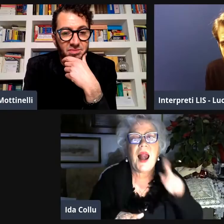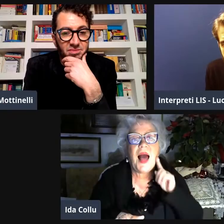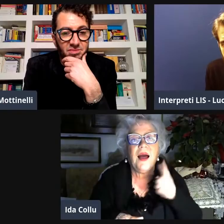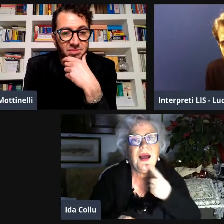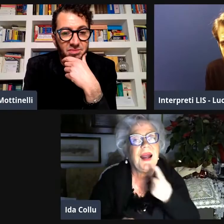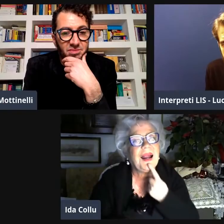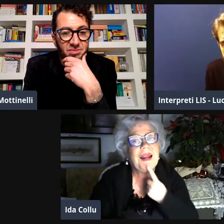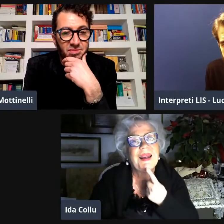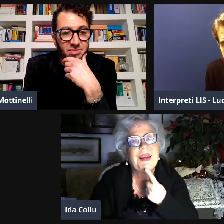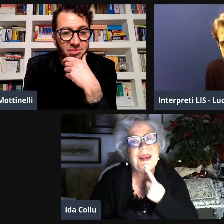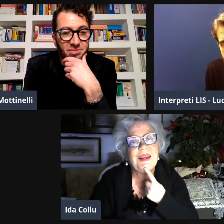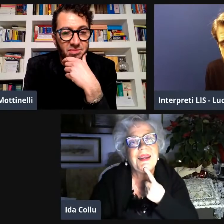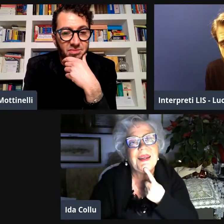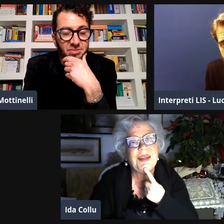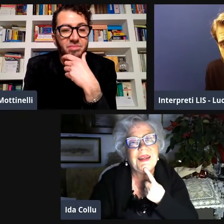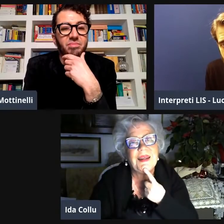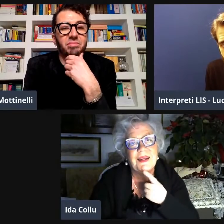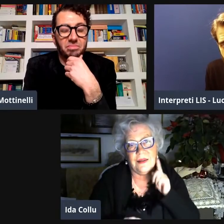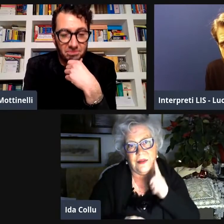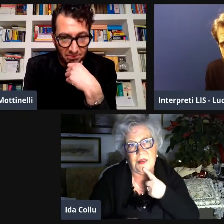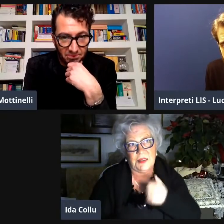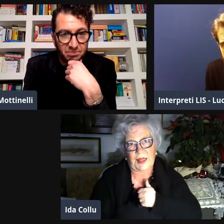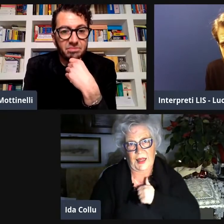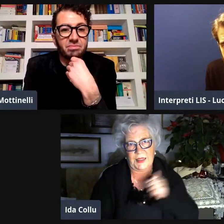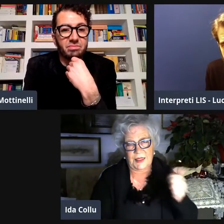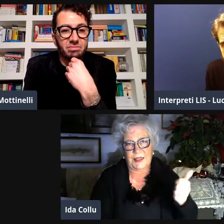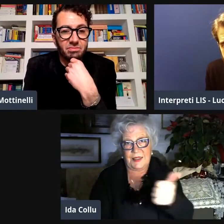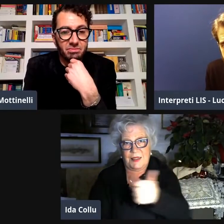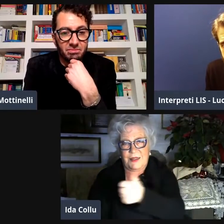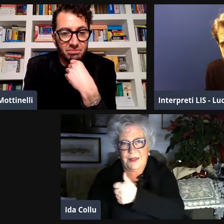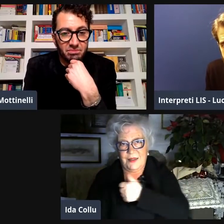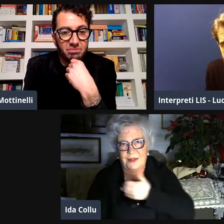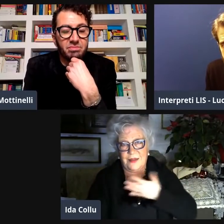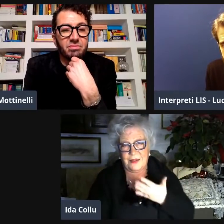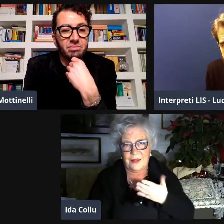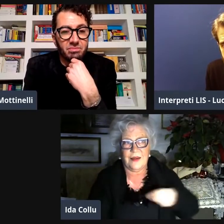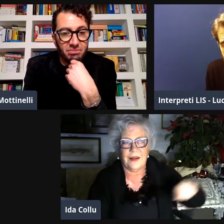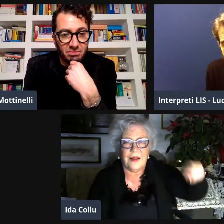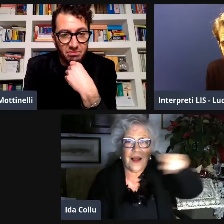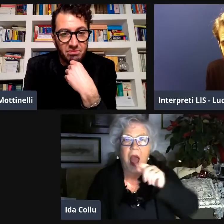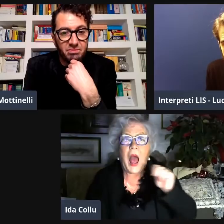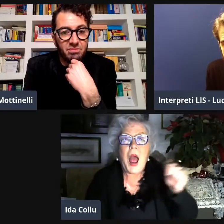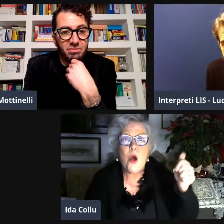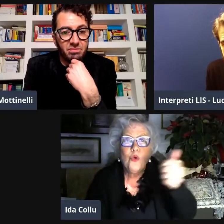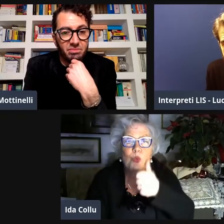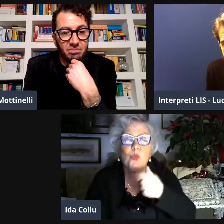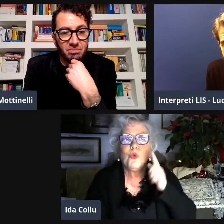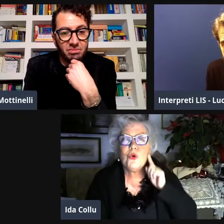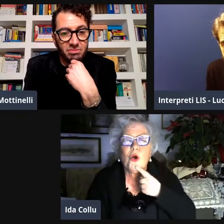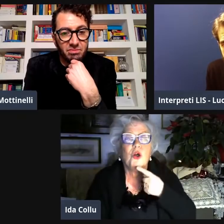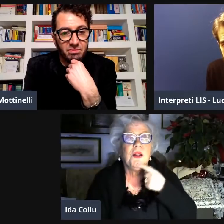dobbiamo chi è che tutela i sordi? i sordi